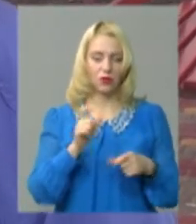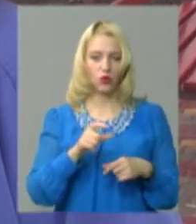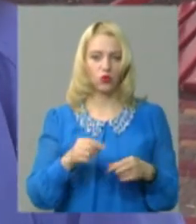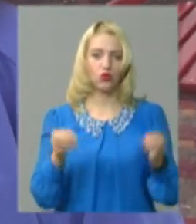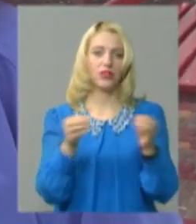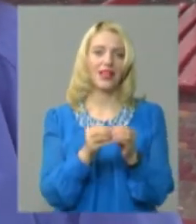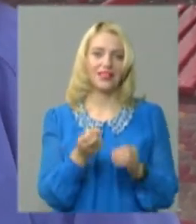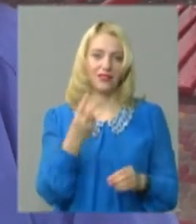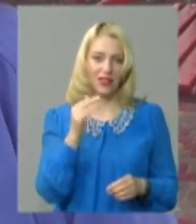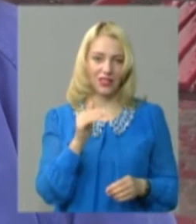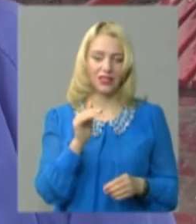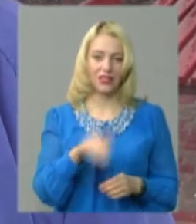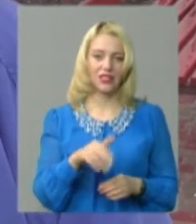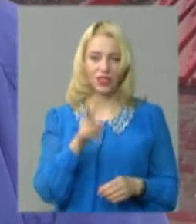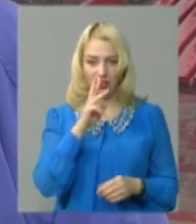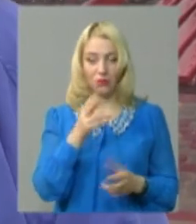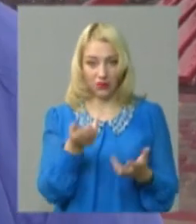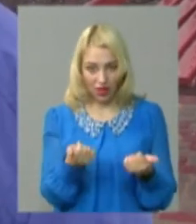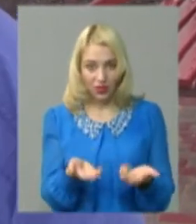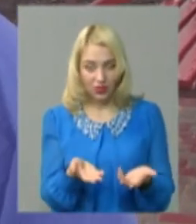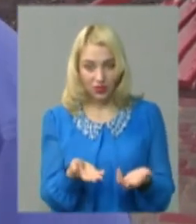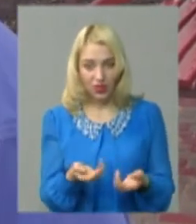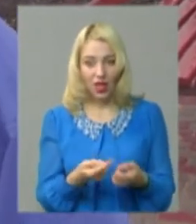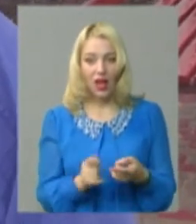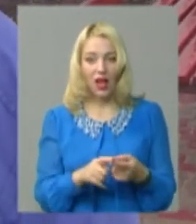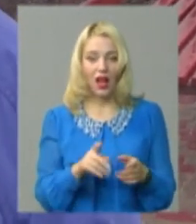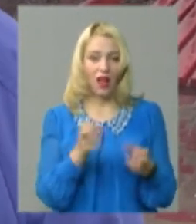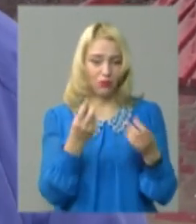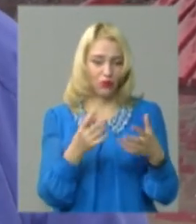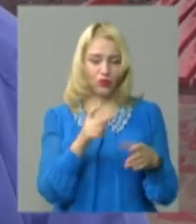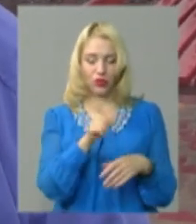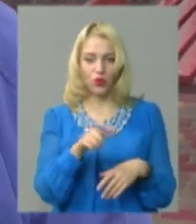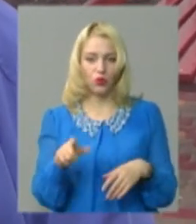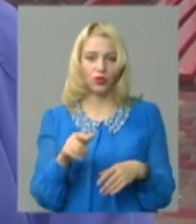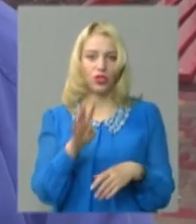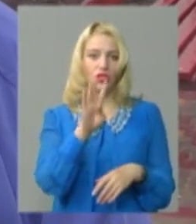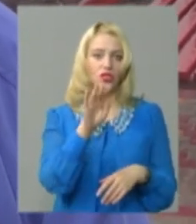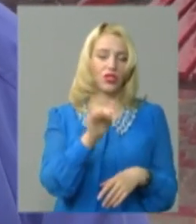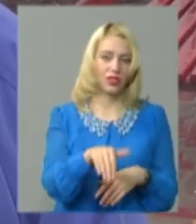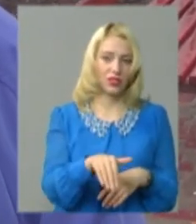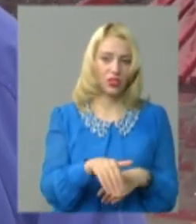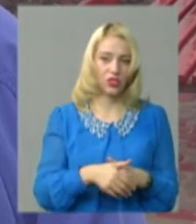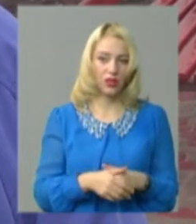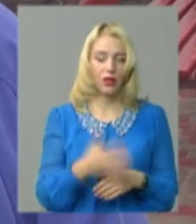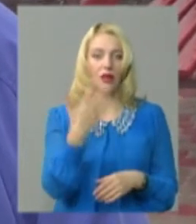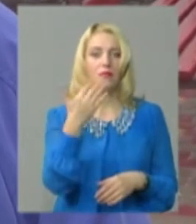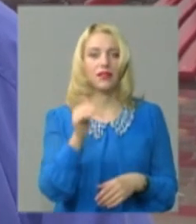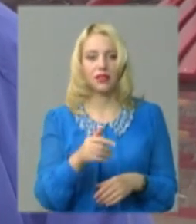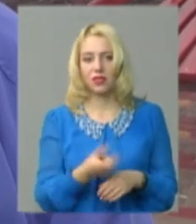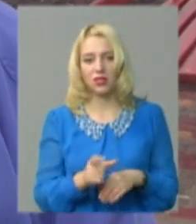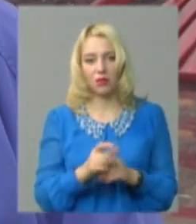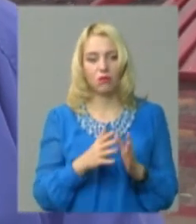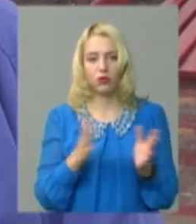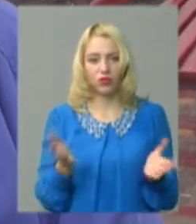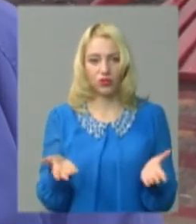10-12 тисяч зарплата, так? А рядові люди, які працюють, в них 4 тисячі, 5 тисяч найбільше.